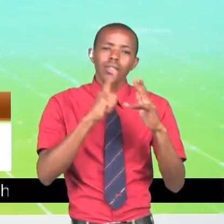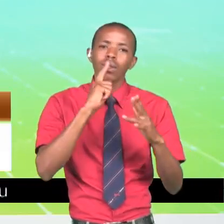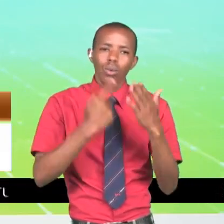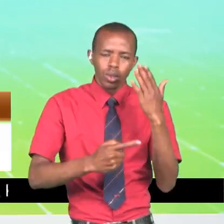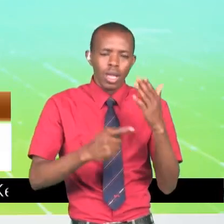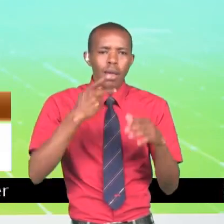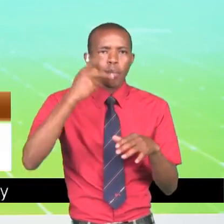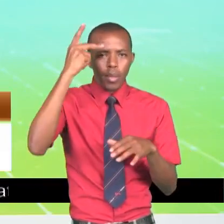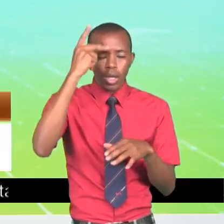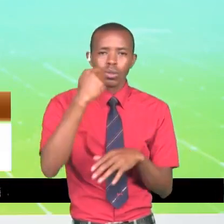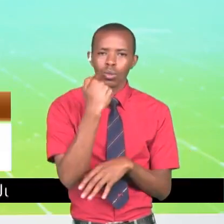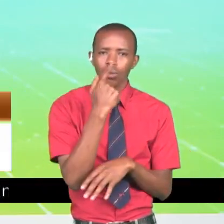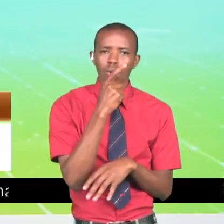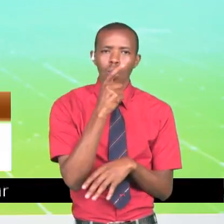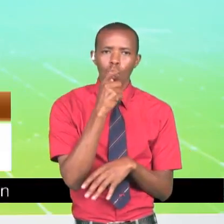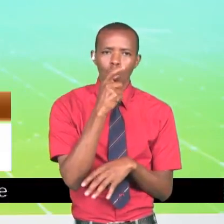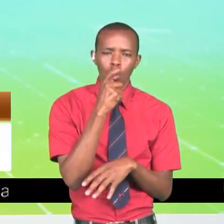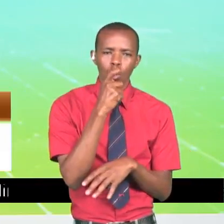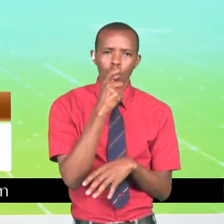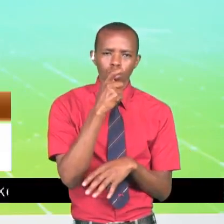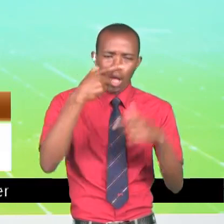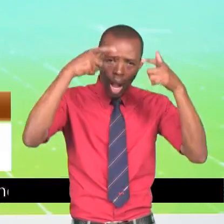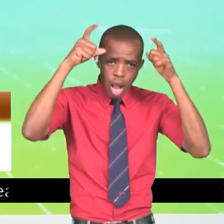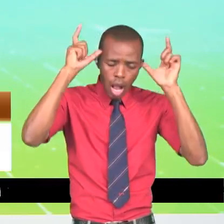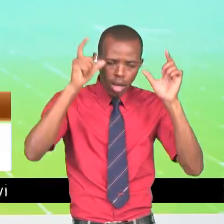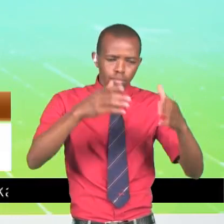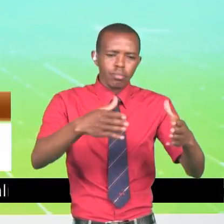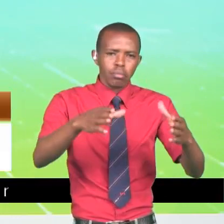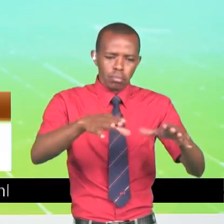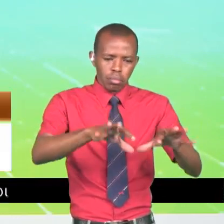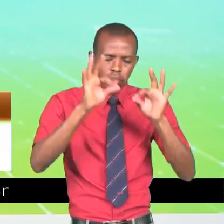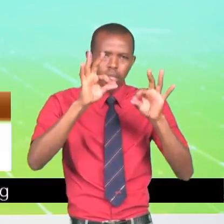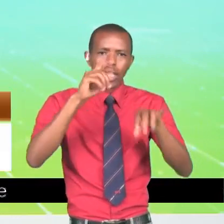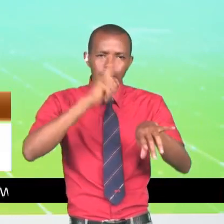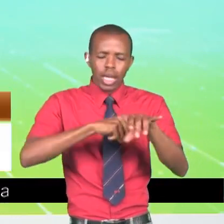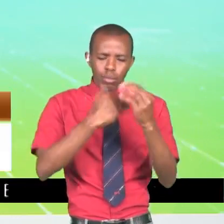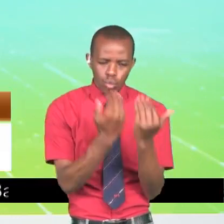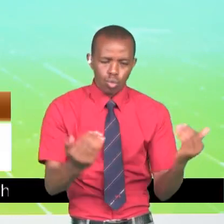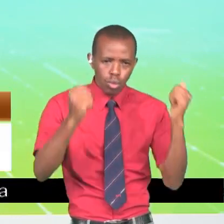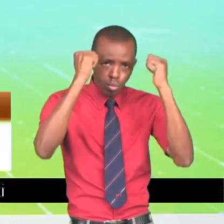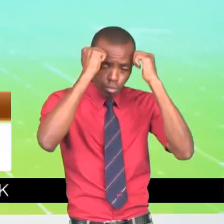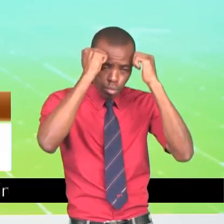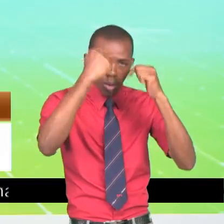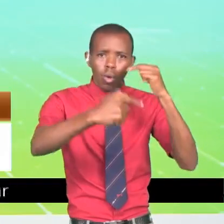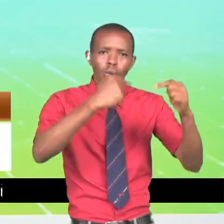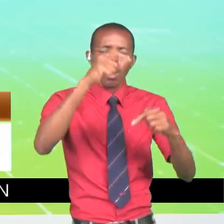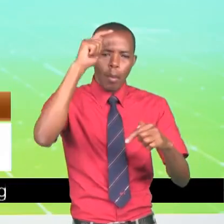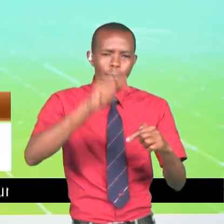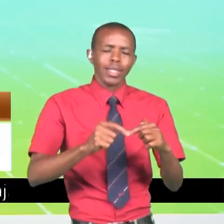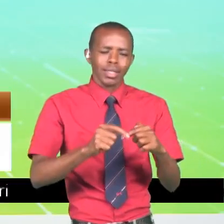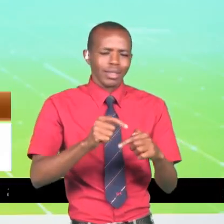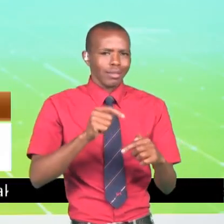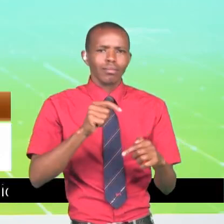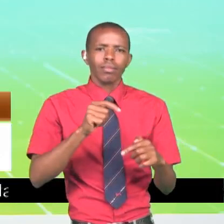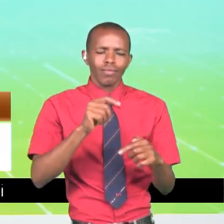wale wazazi ambayo wanaanza kuchukua maari watoto bandu wakua shule. Lazima tutulie mukazo kwa